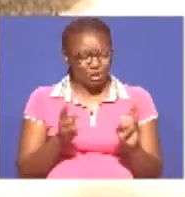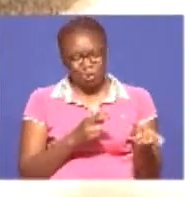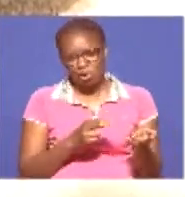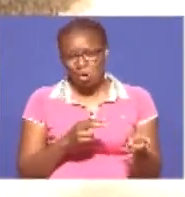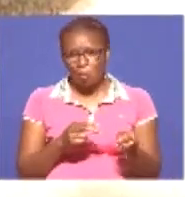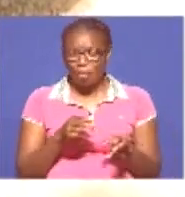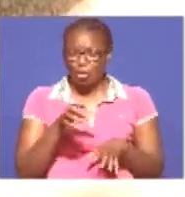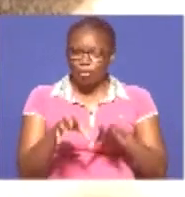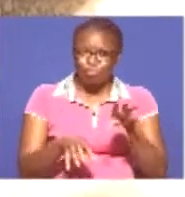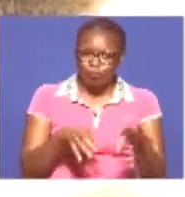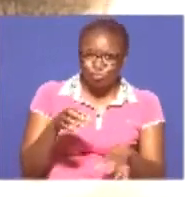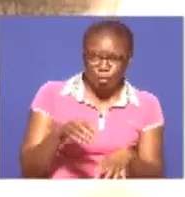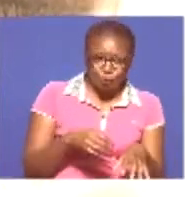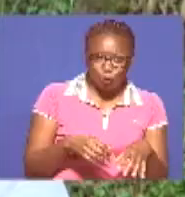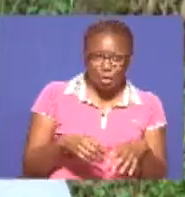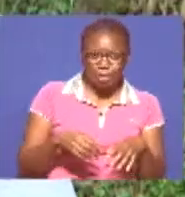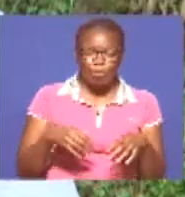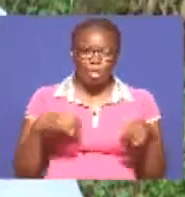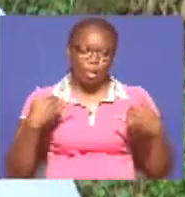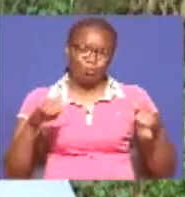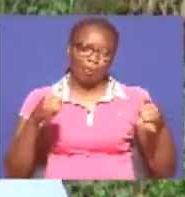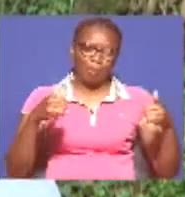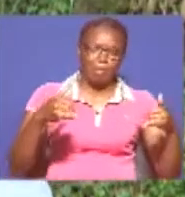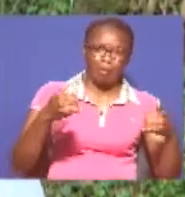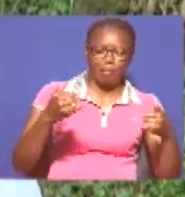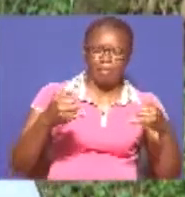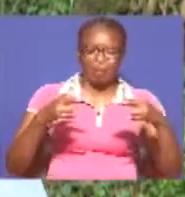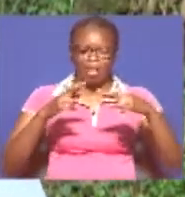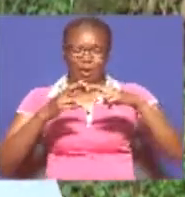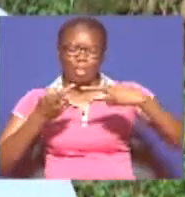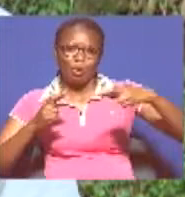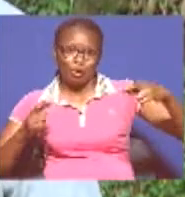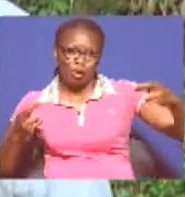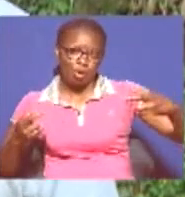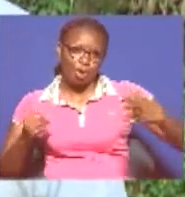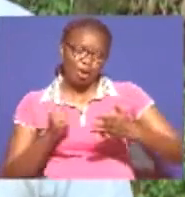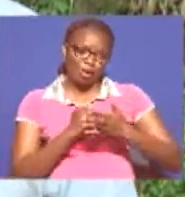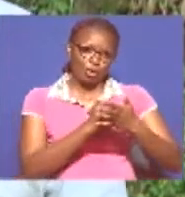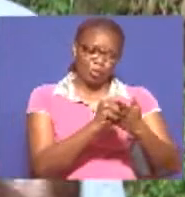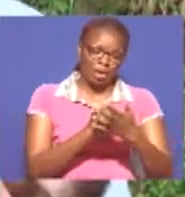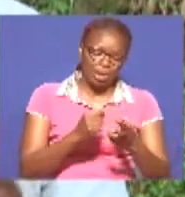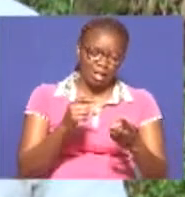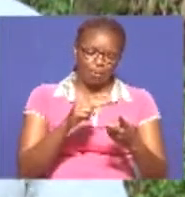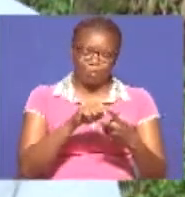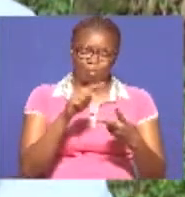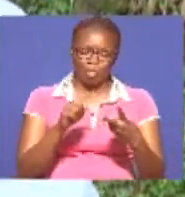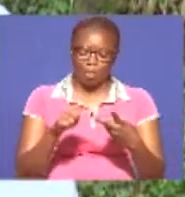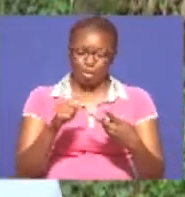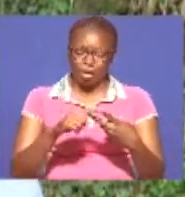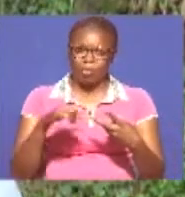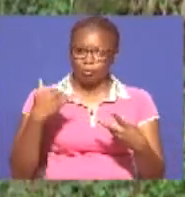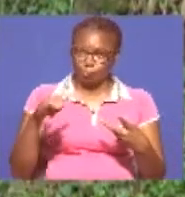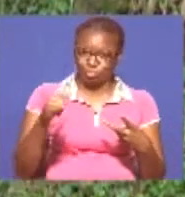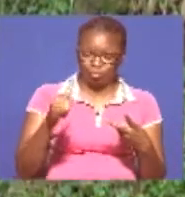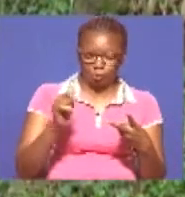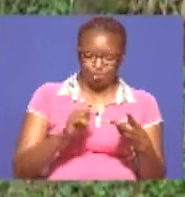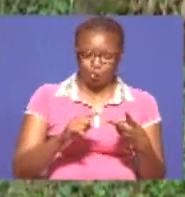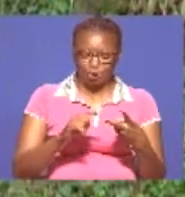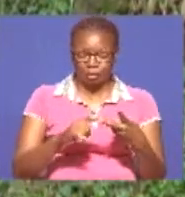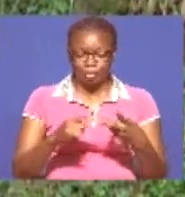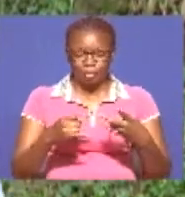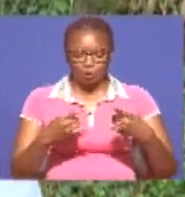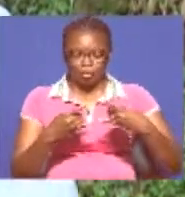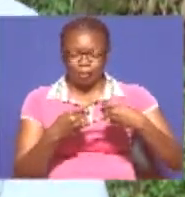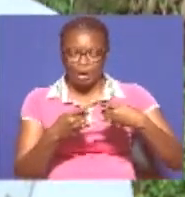chuma Kuhivo, kumwekea nyororo hapo inamasaidia kubrand Na tena inakua nimchezo flani Inakua yarisha time